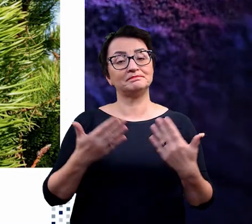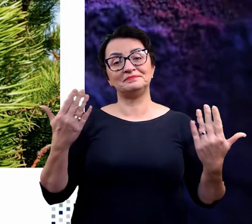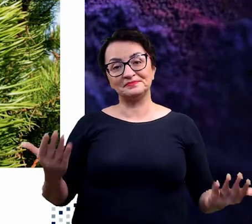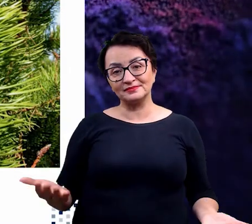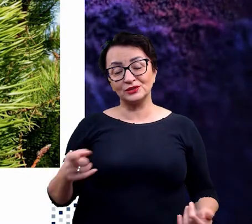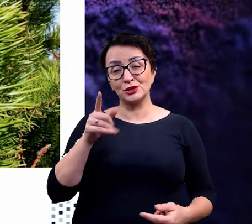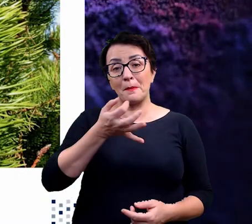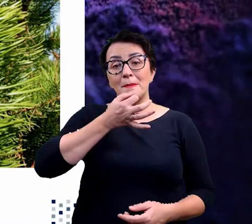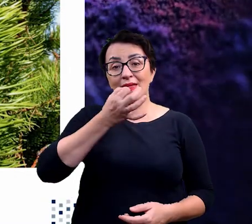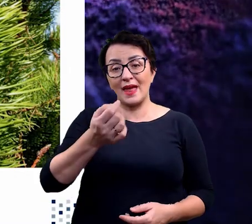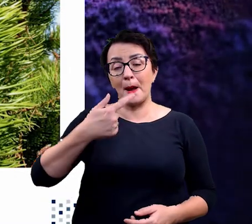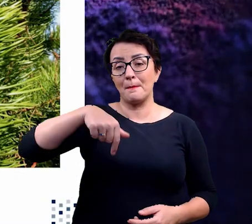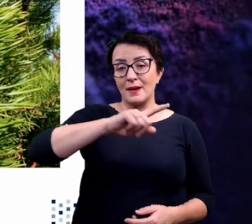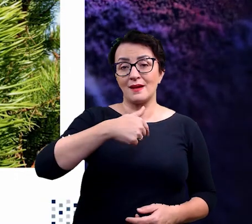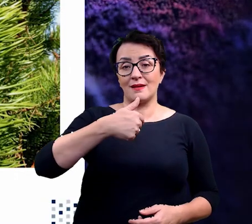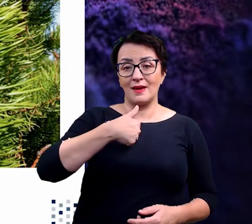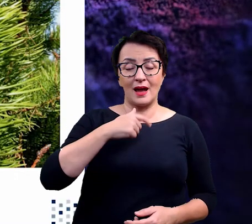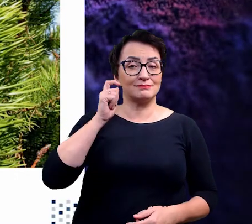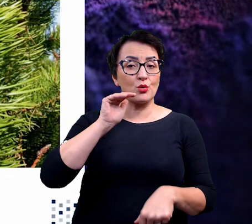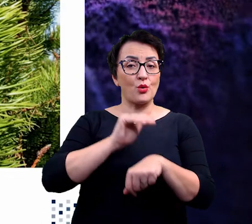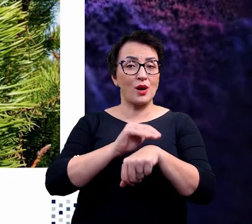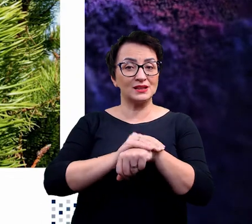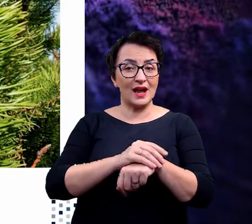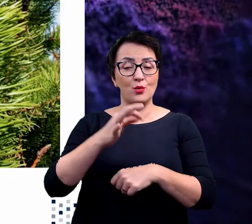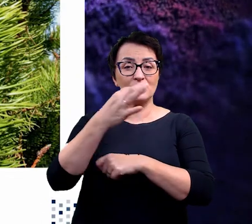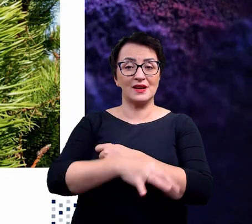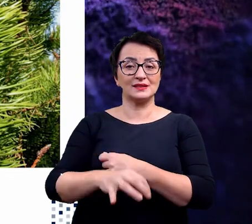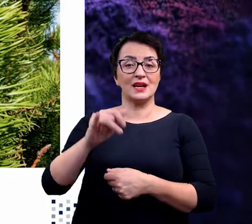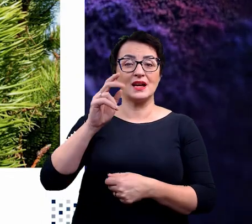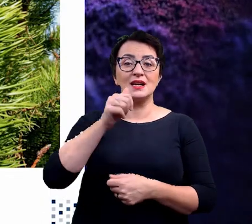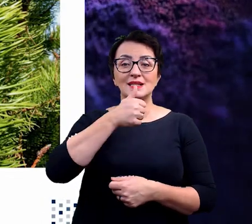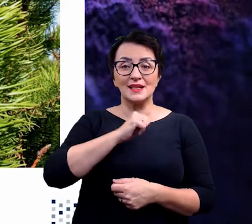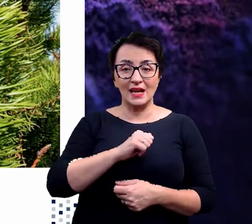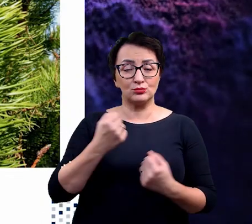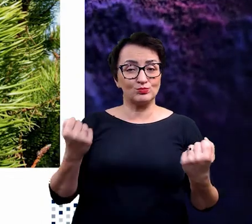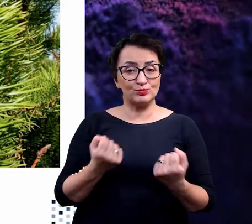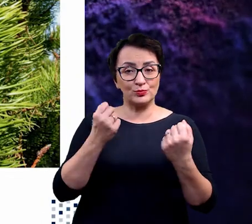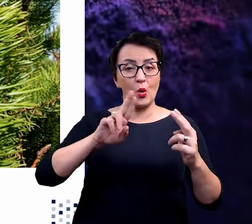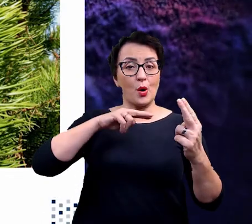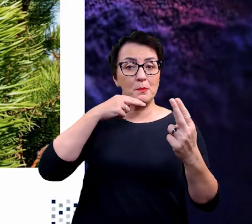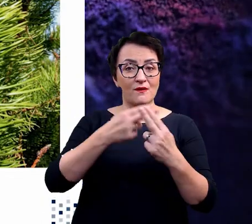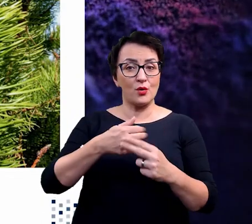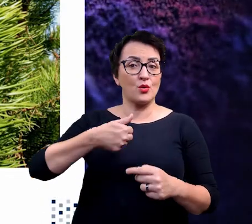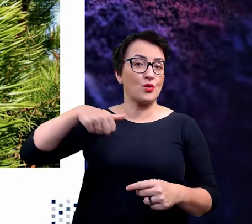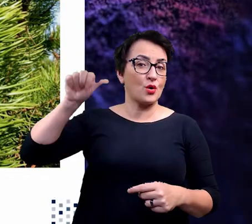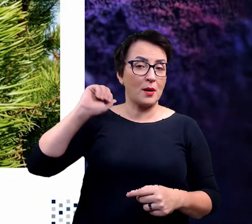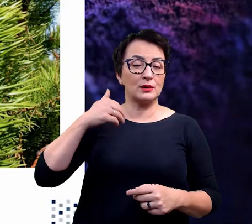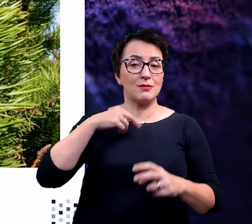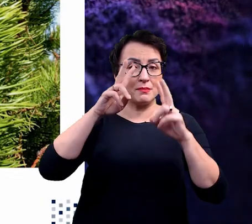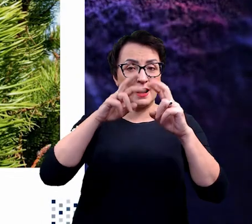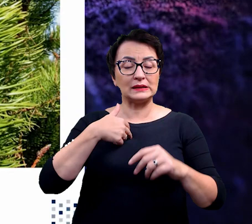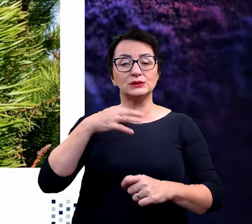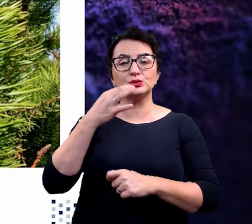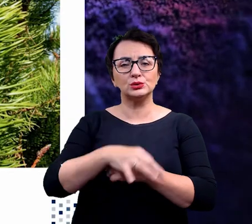inne pytania staraliśmy się wraz z moimi koleżankami z Uniwersytetu Islandckiego odpowiedzieć podczas badań w zeszłym roku. No i tam studiowaliśmy właśnie parametry